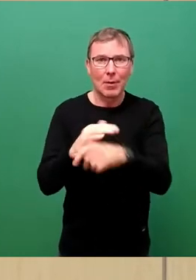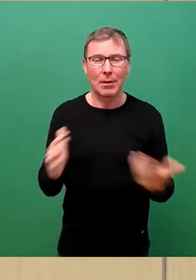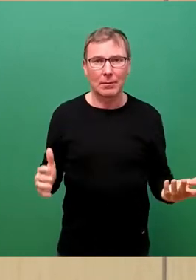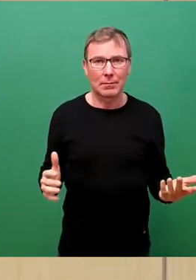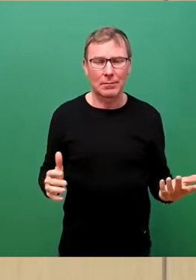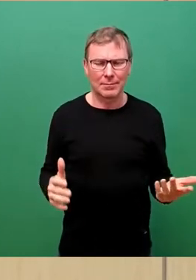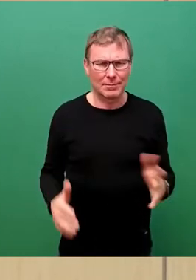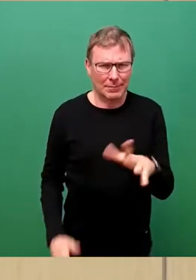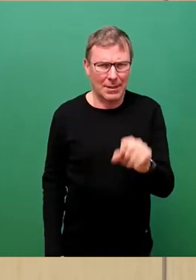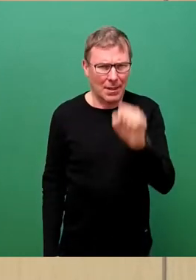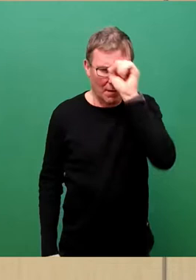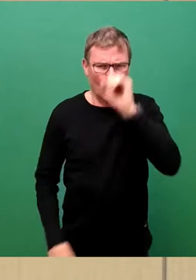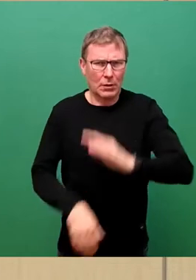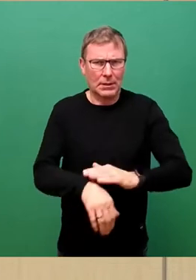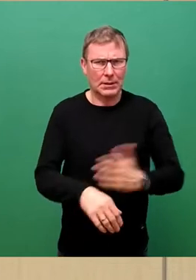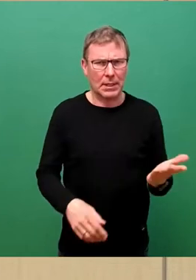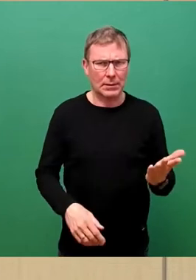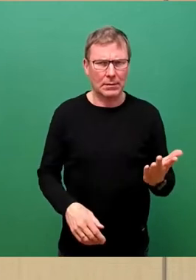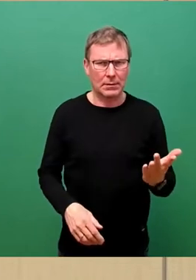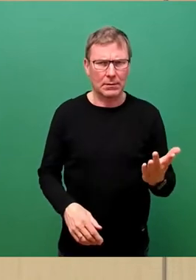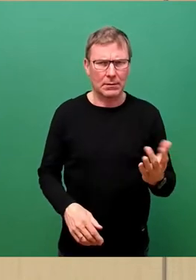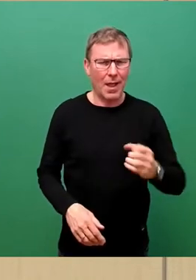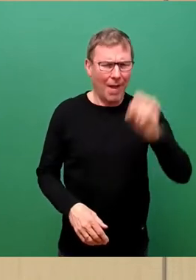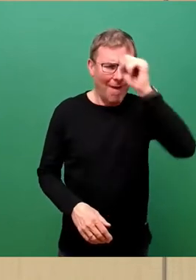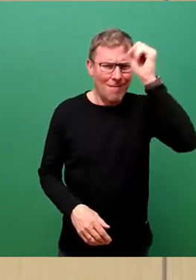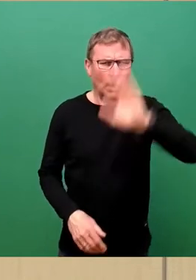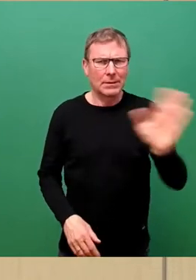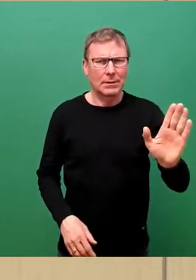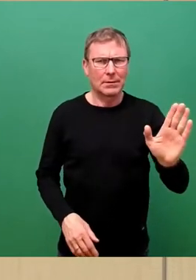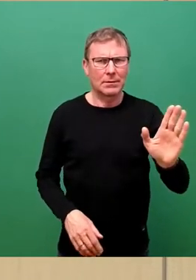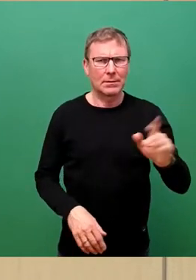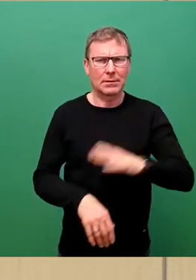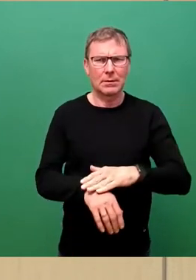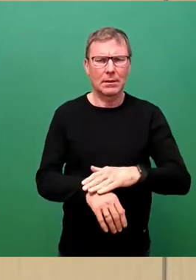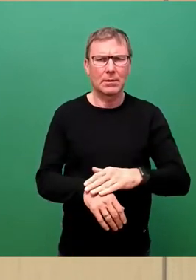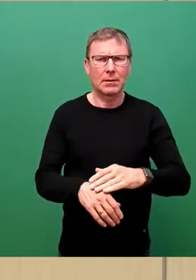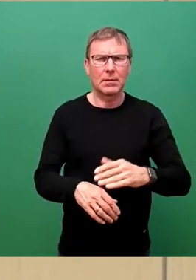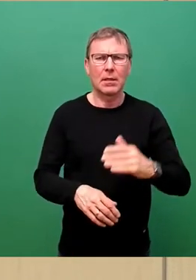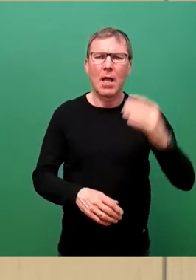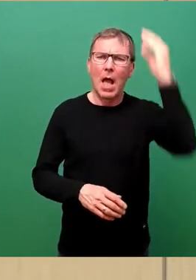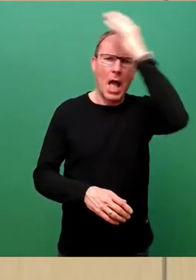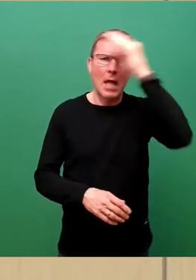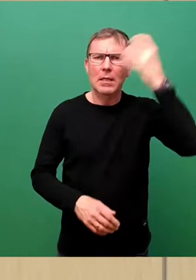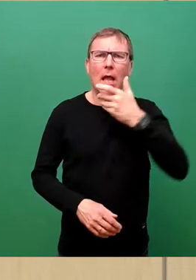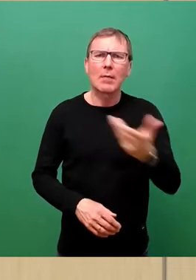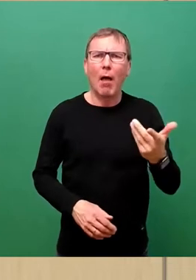Zeiten, es sind wahnsinnige Zeiten, Zeiten, in denen die Taliban sich für Frieden in der Ukraine einsetzen.